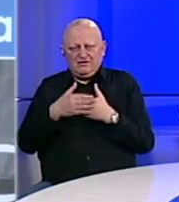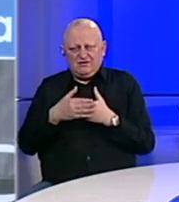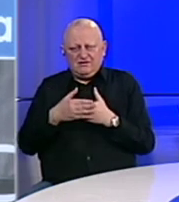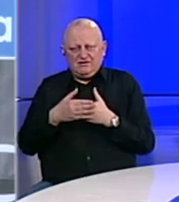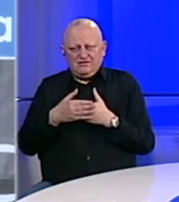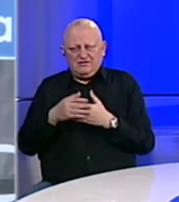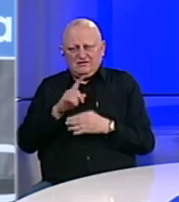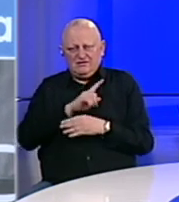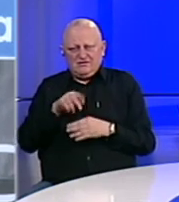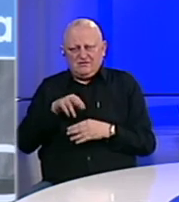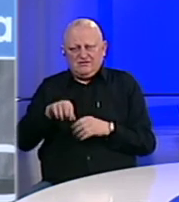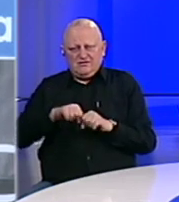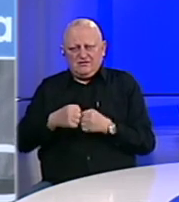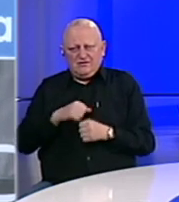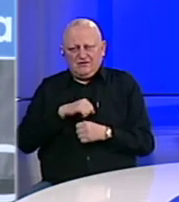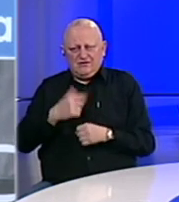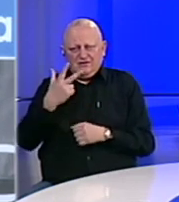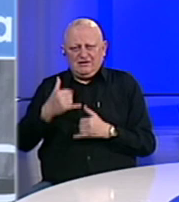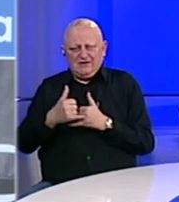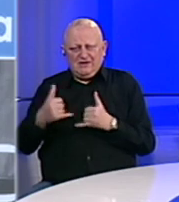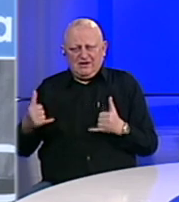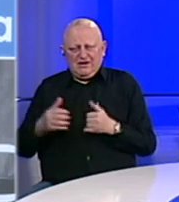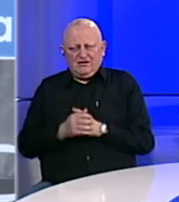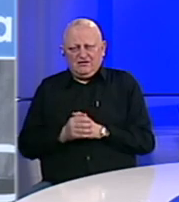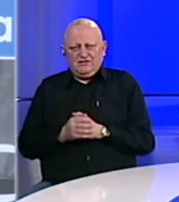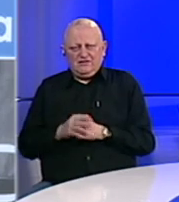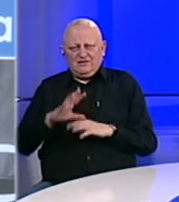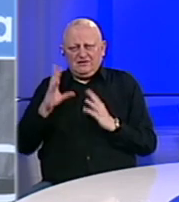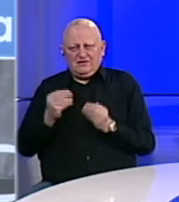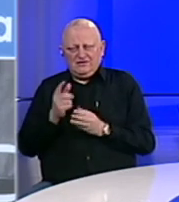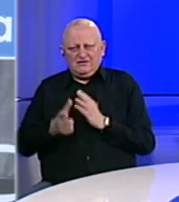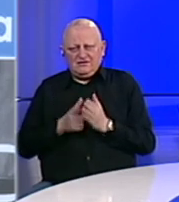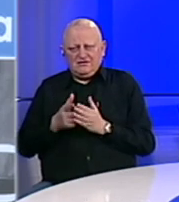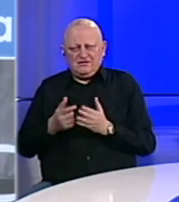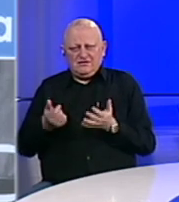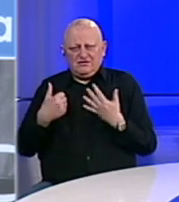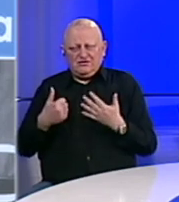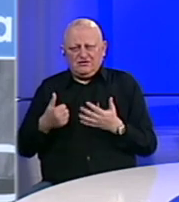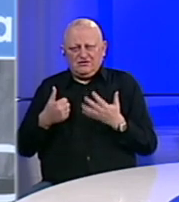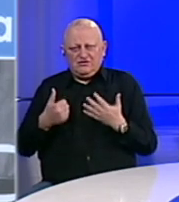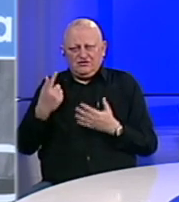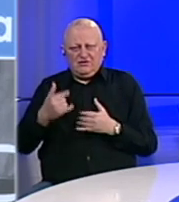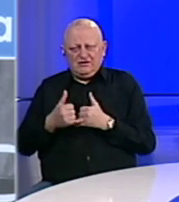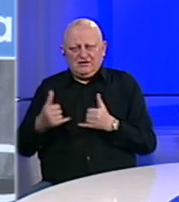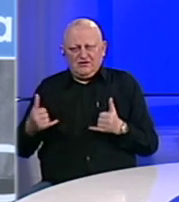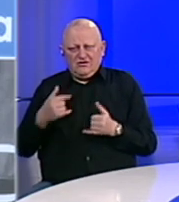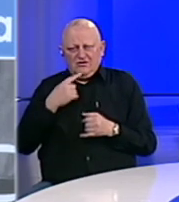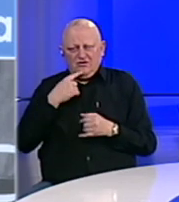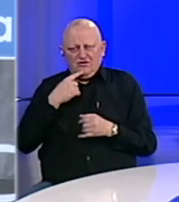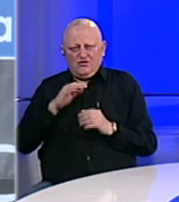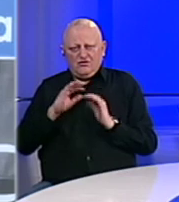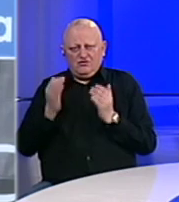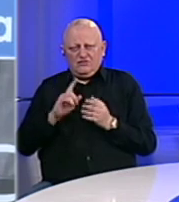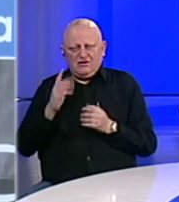zabranu kretanja prekšalo samo tri građanina, ali cijelo vrijeme oko 60 do 61 građanin koji su u